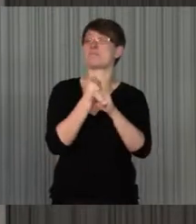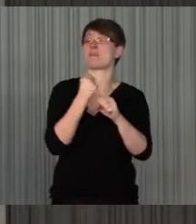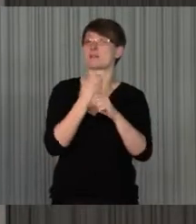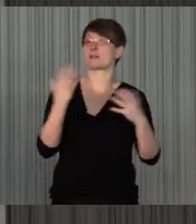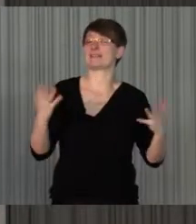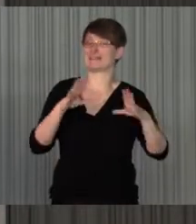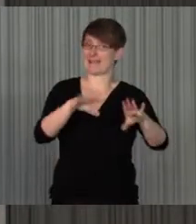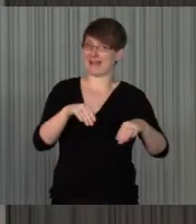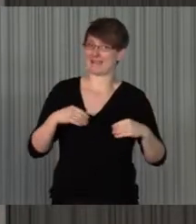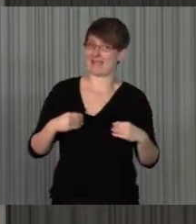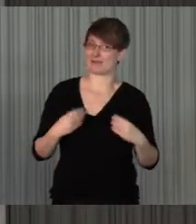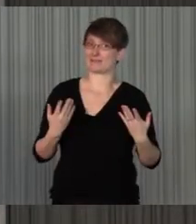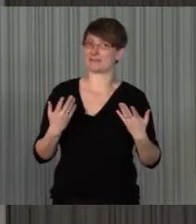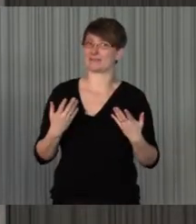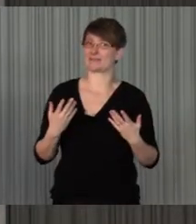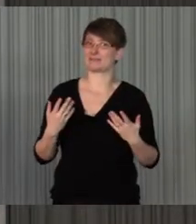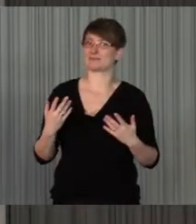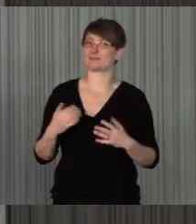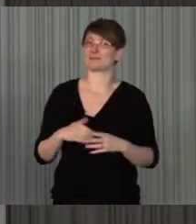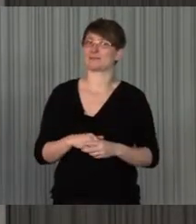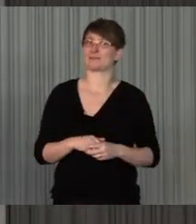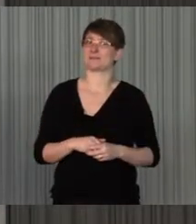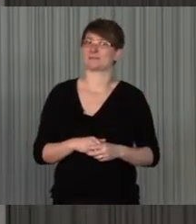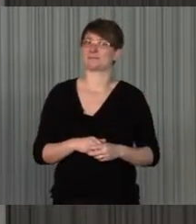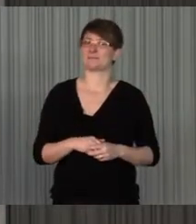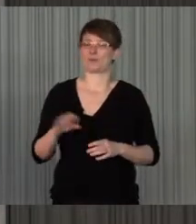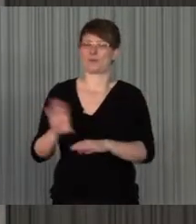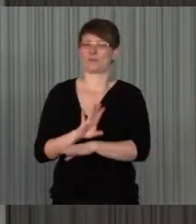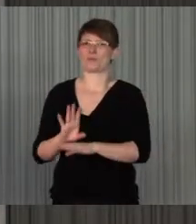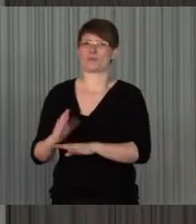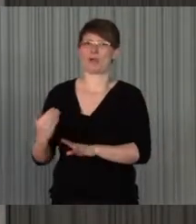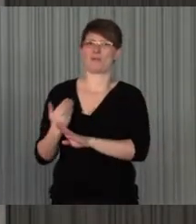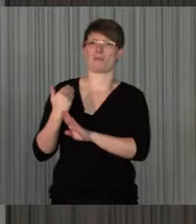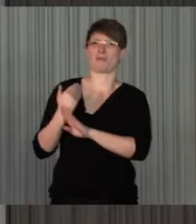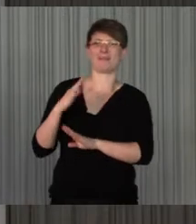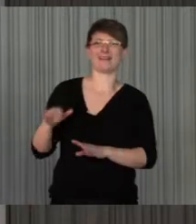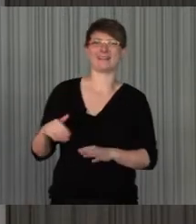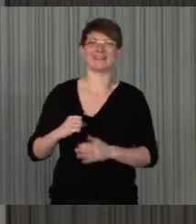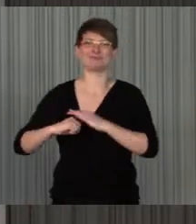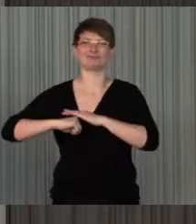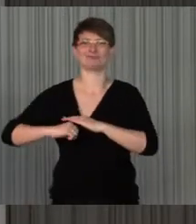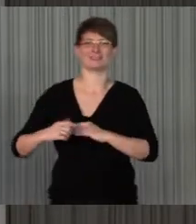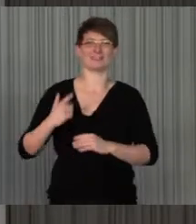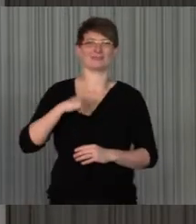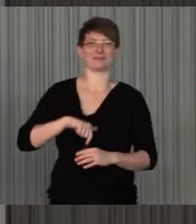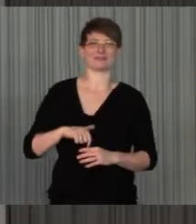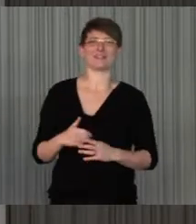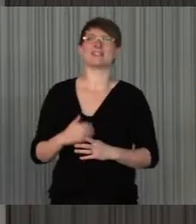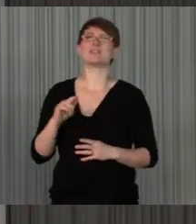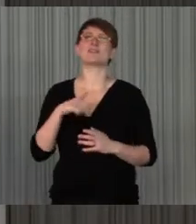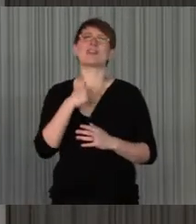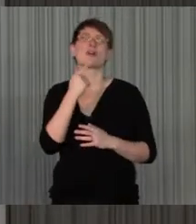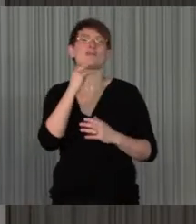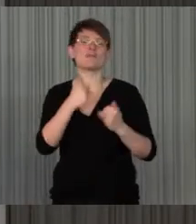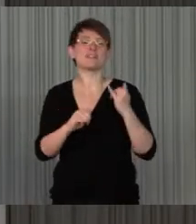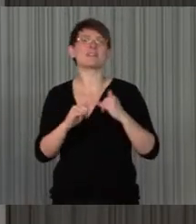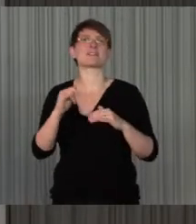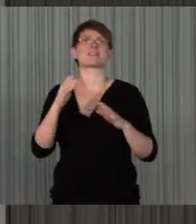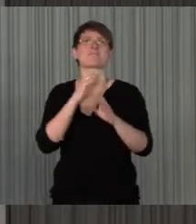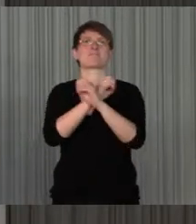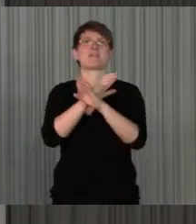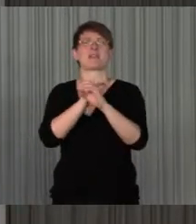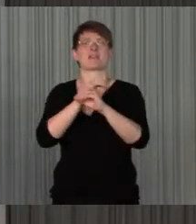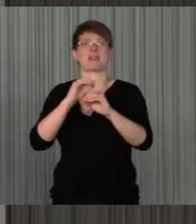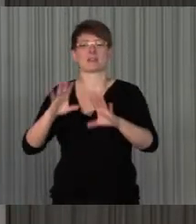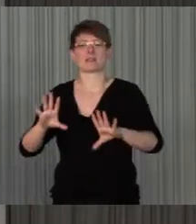Teilhabe, sozusagen durch Medien auch zu erlangen, und schließlich fasse ich daran